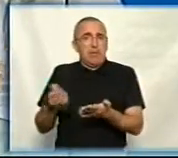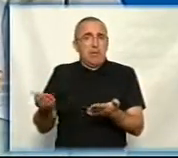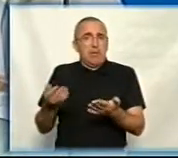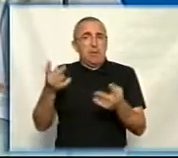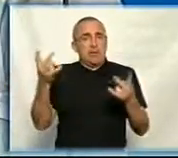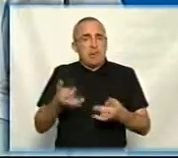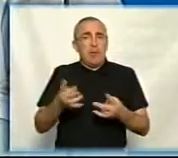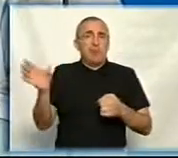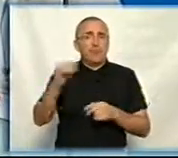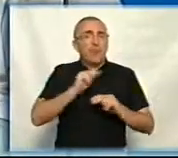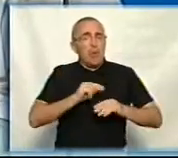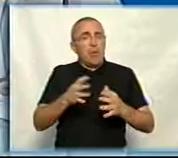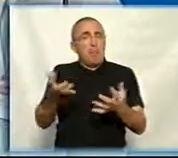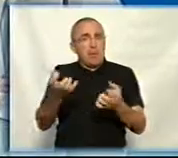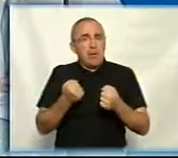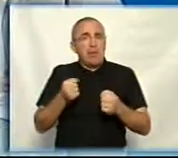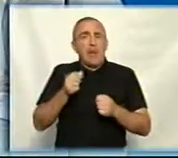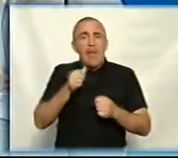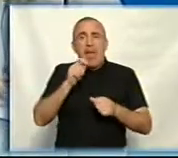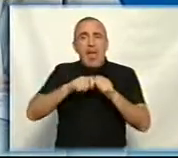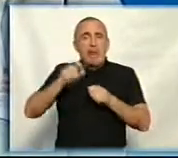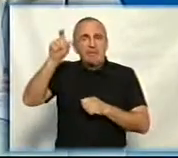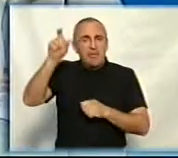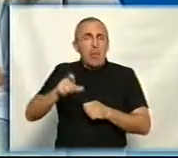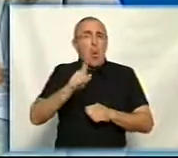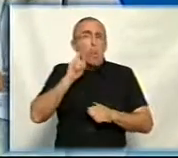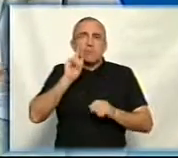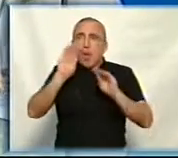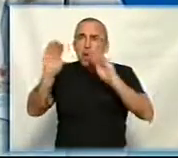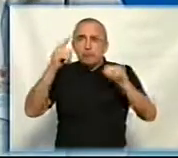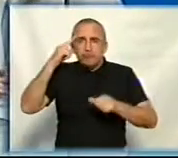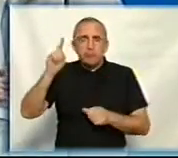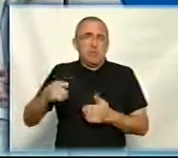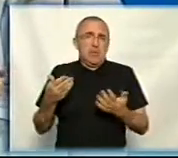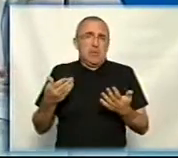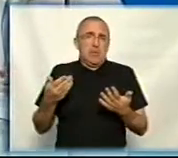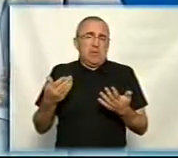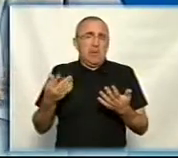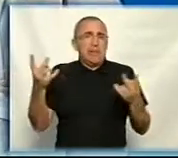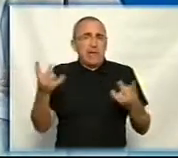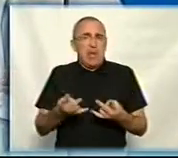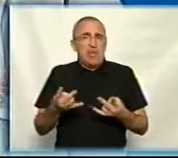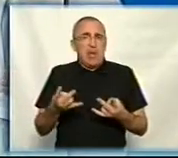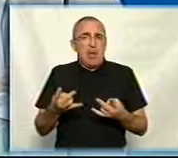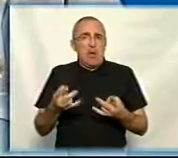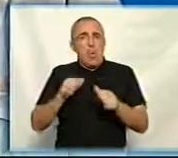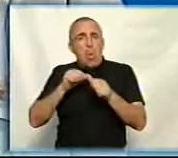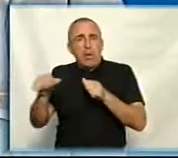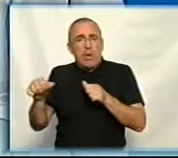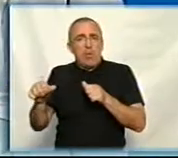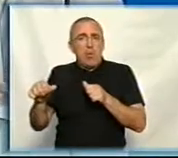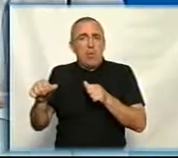всі роботи приймав експерт з озеленення. Можливо, навіть треба окрему